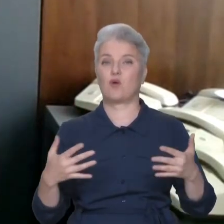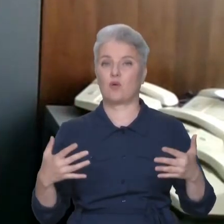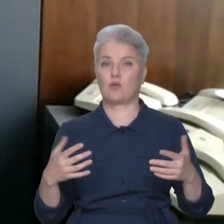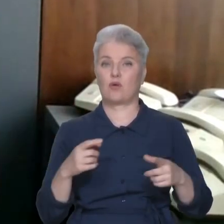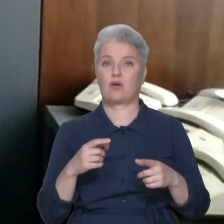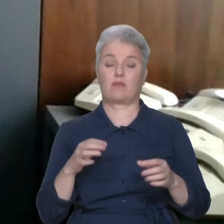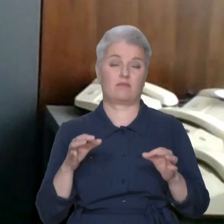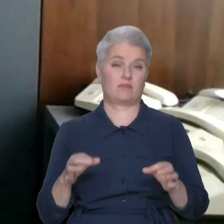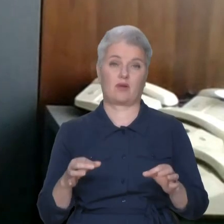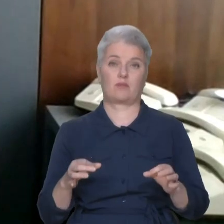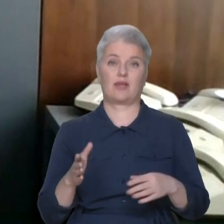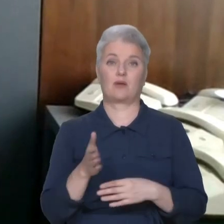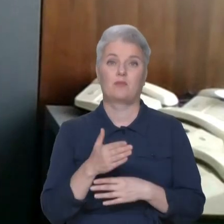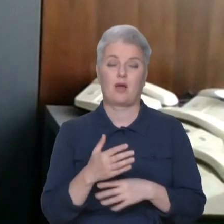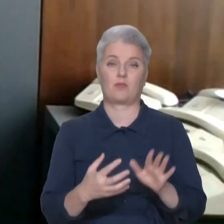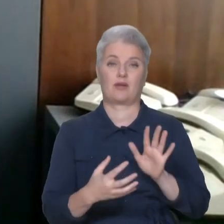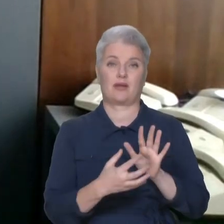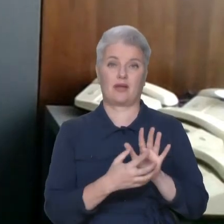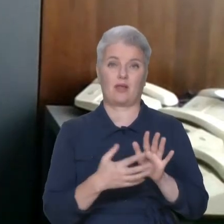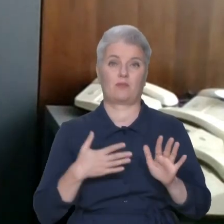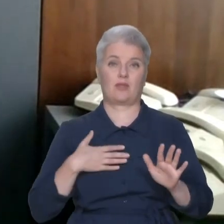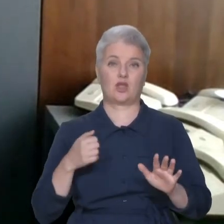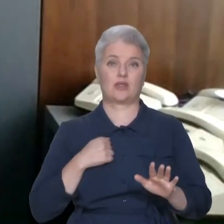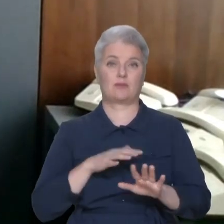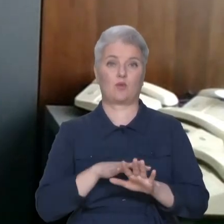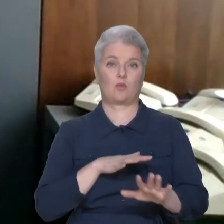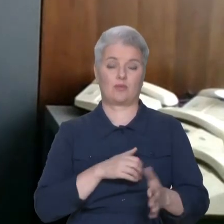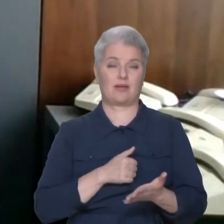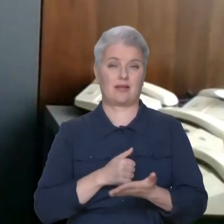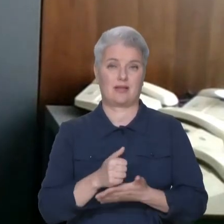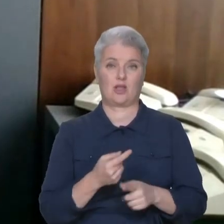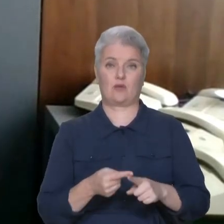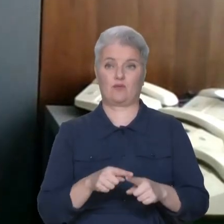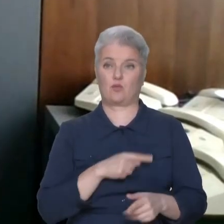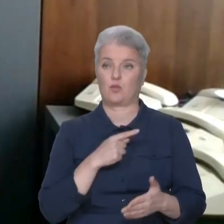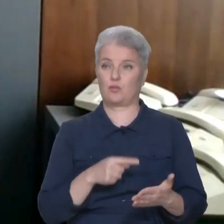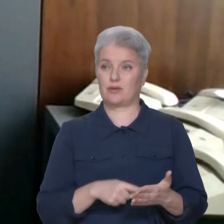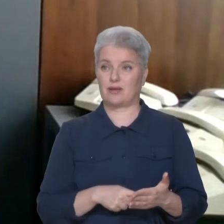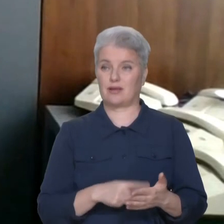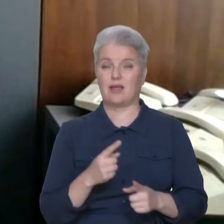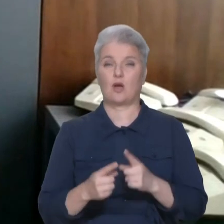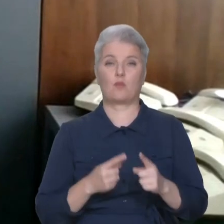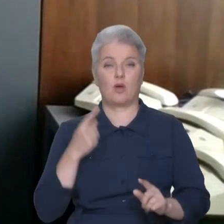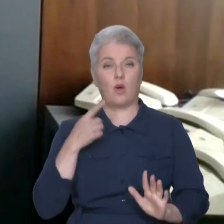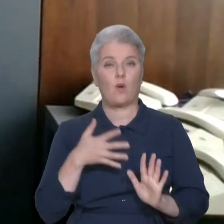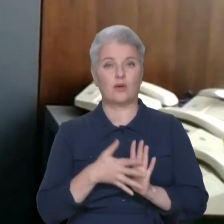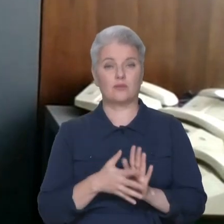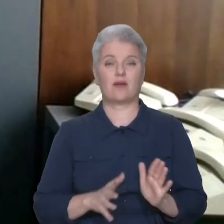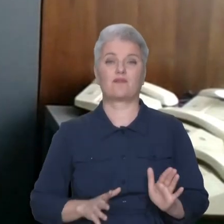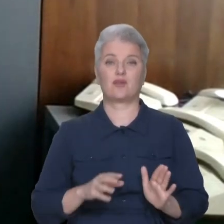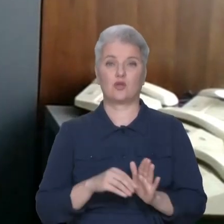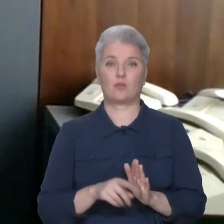прапор, і герб, і наші збройні сили є лідируючими в цьому питанні. І переосмислення, в тому числі,